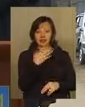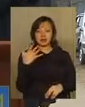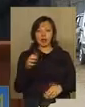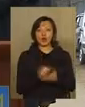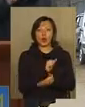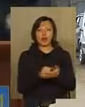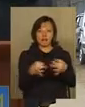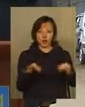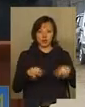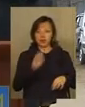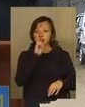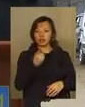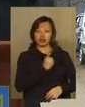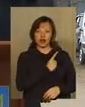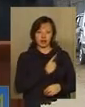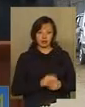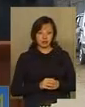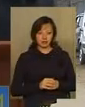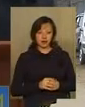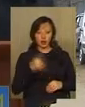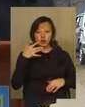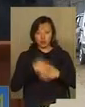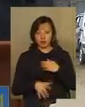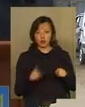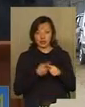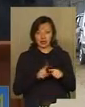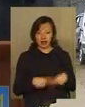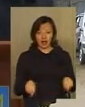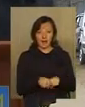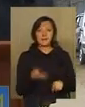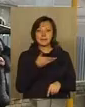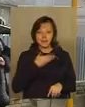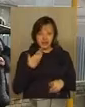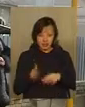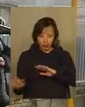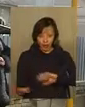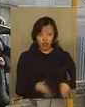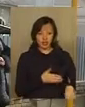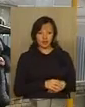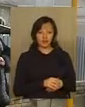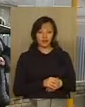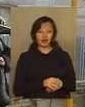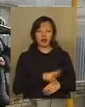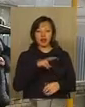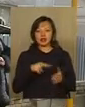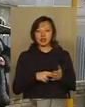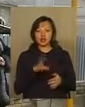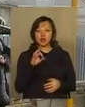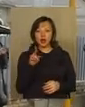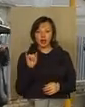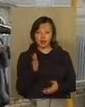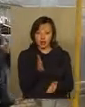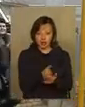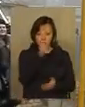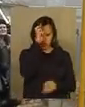25 документів і рік чекати дозвіл кам'яну. Розумієте, що це таке? Ми це пройшли. На підвідний газопровід до сіл Сокільського